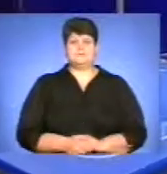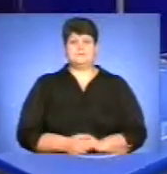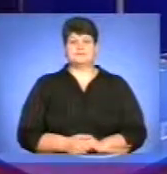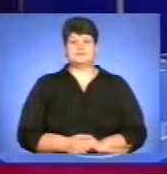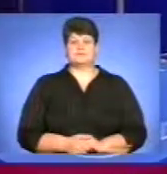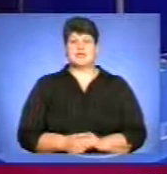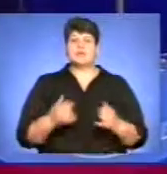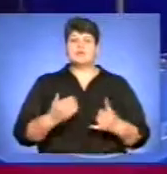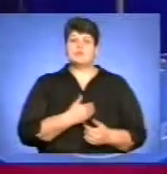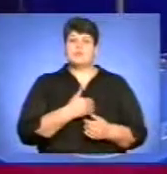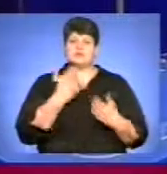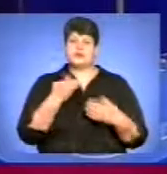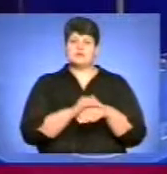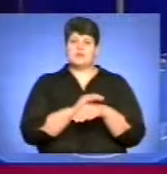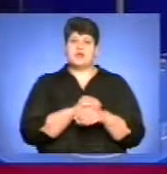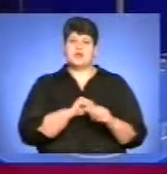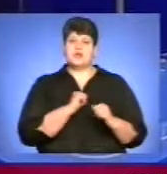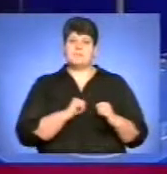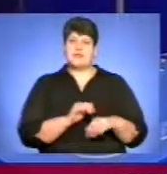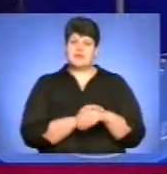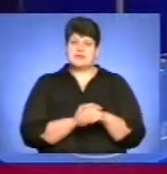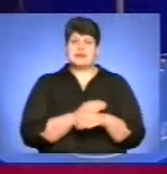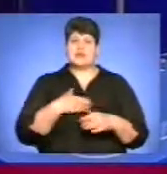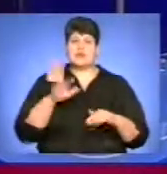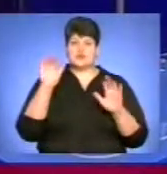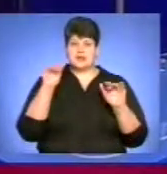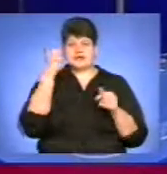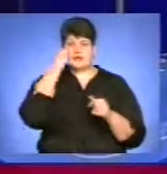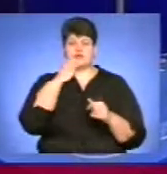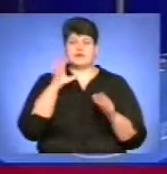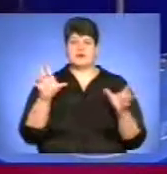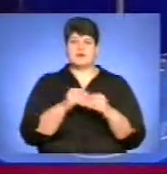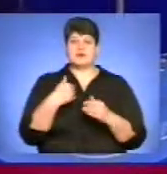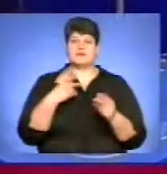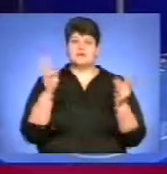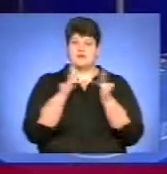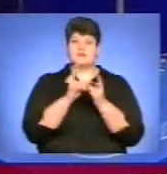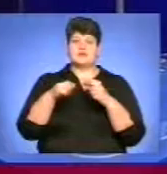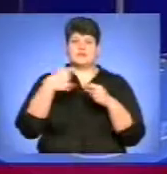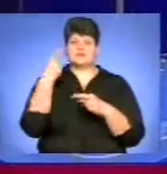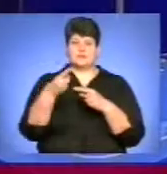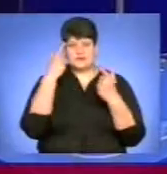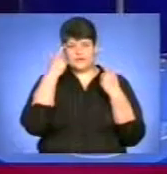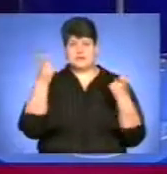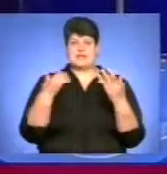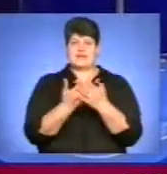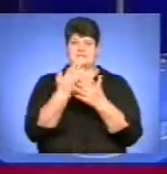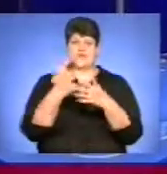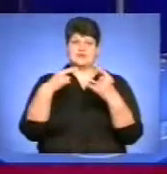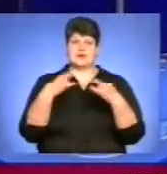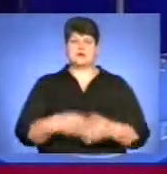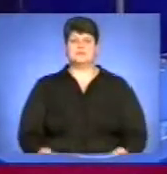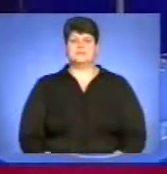З побажаннями добра і милосердя я прощаюся. Дякую, що ви з нами і зустрінемось у наступних інформаційних випусках.